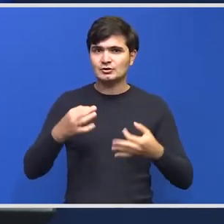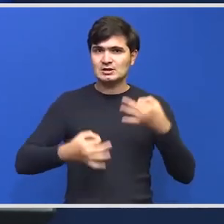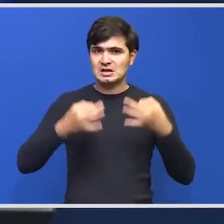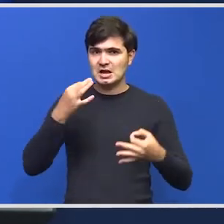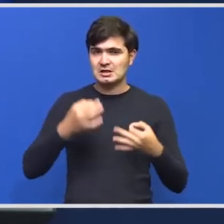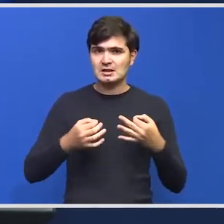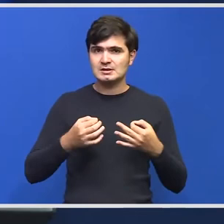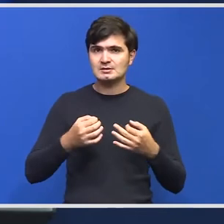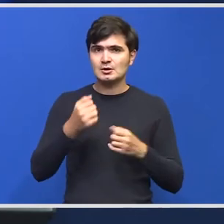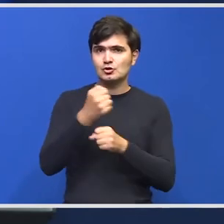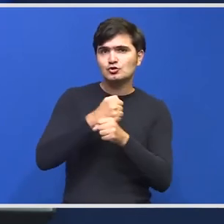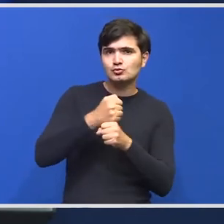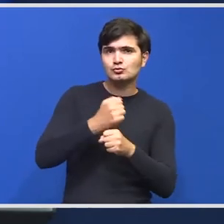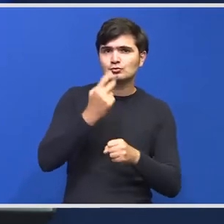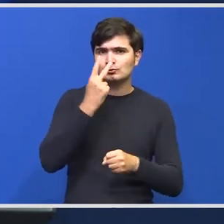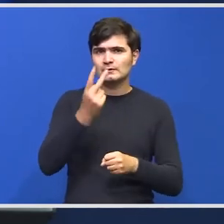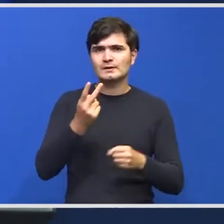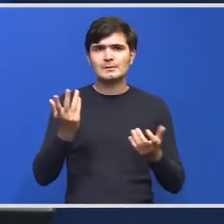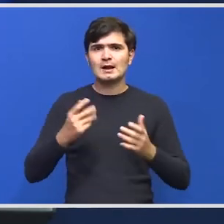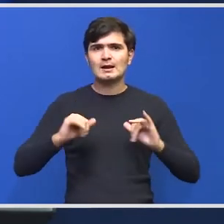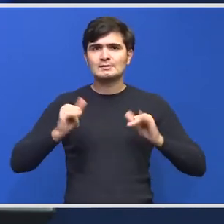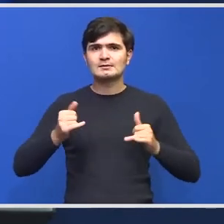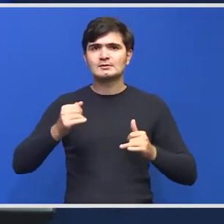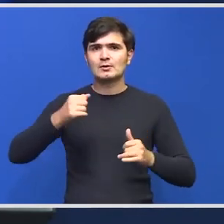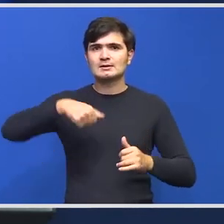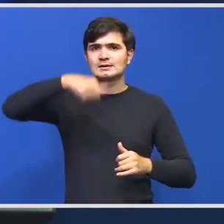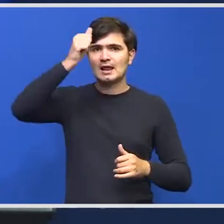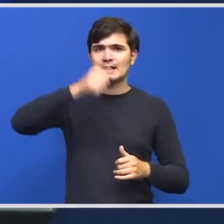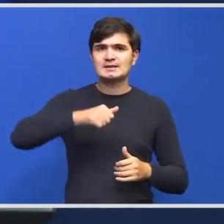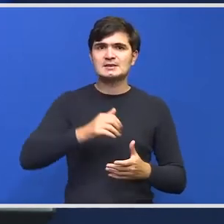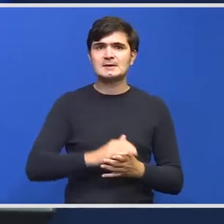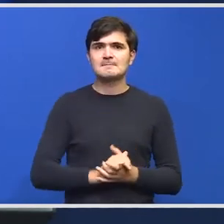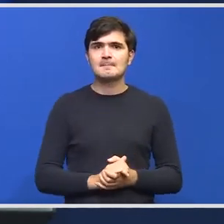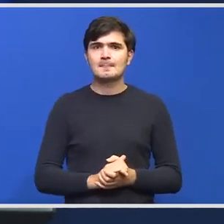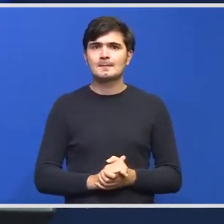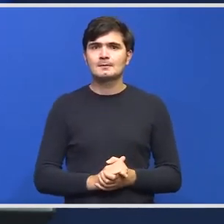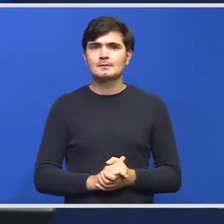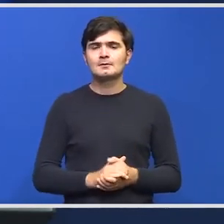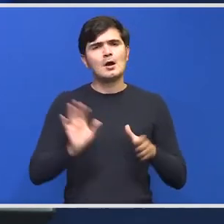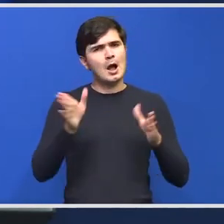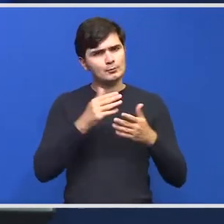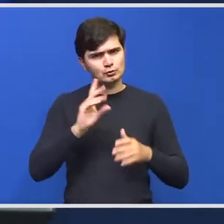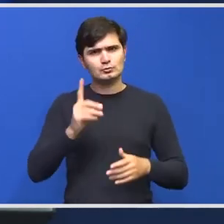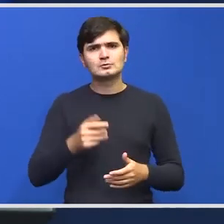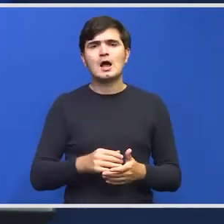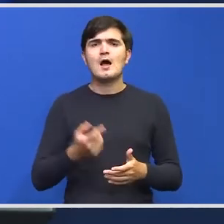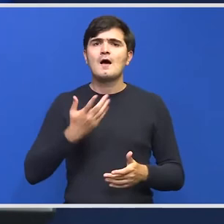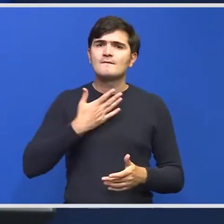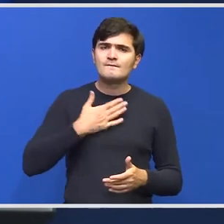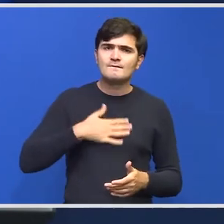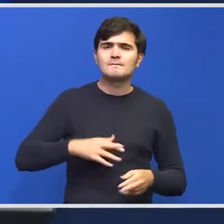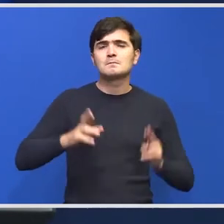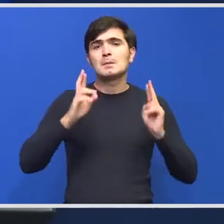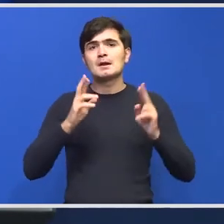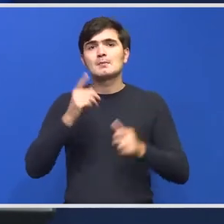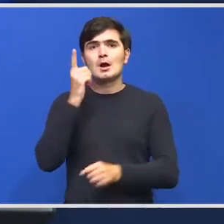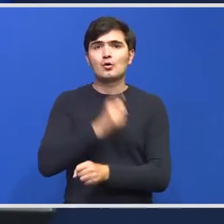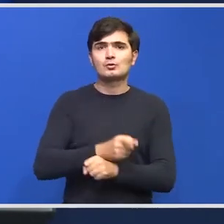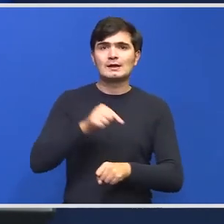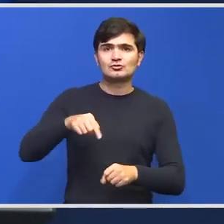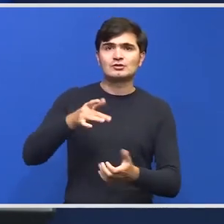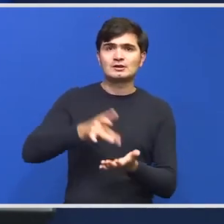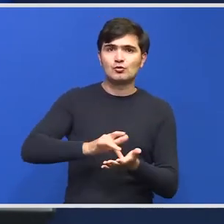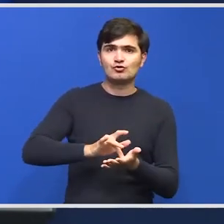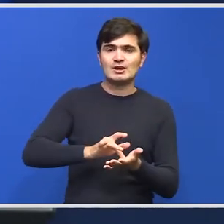să avem o imagine la zi și eventual efectele acestei ordonanțe în timp Absolut noi sperăm ca ordonanța aceasta de